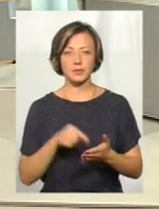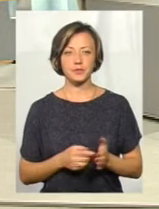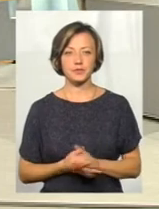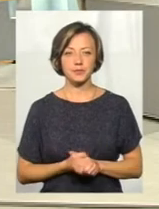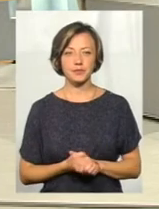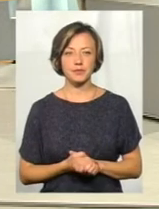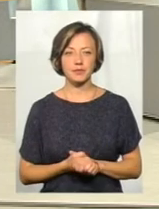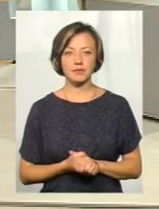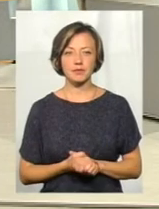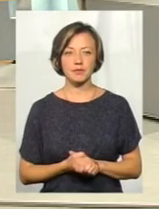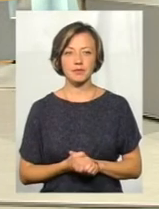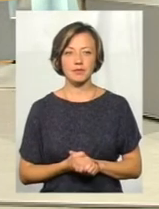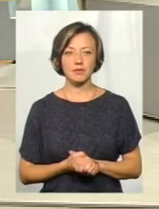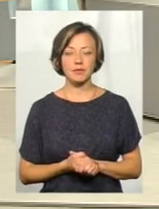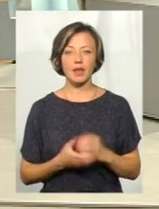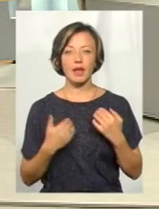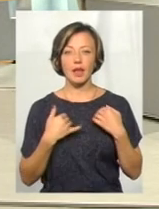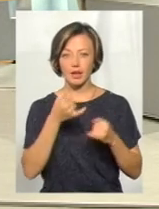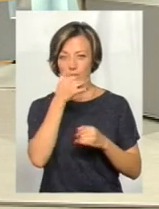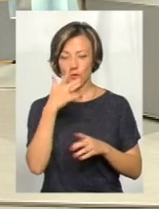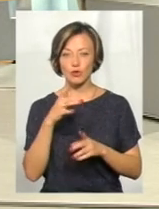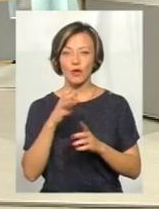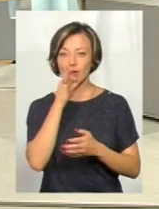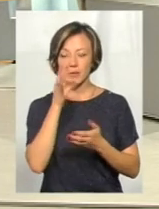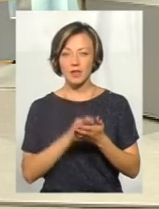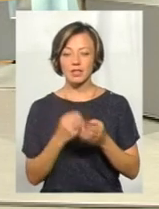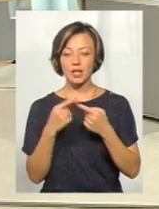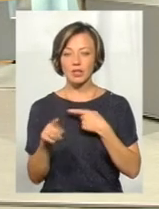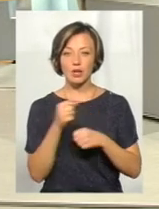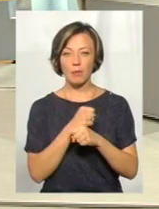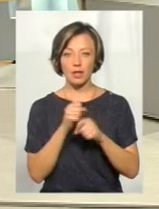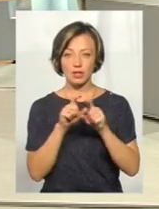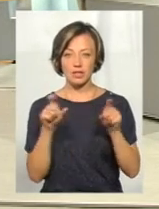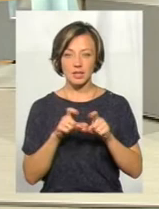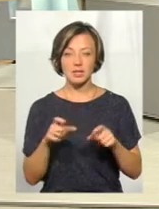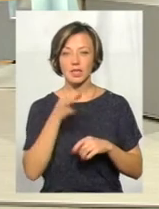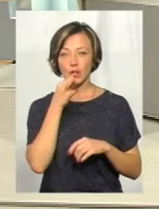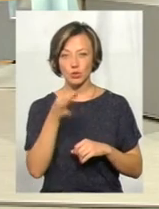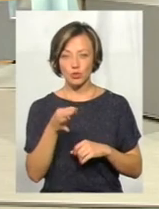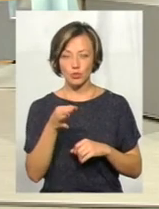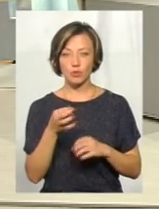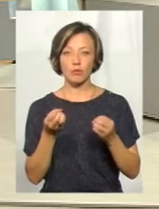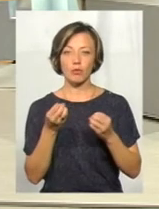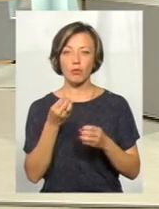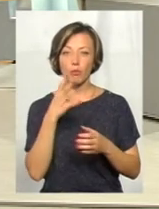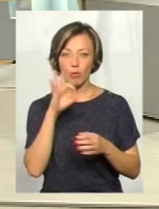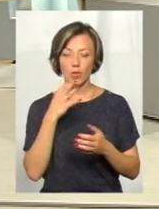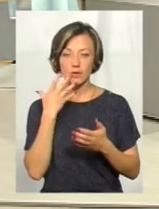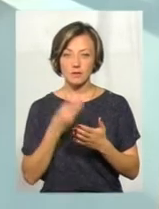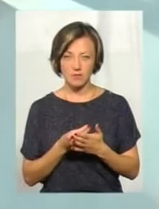Я не можу відповідати за інші аптечні заклади. Так скажу про свій,